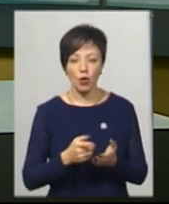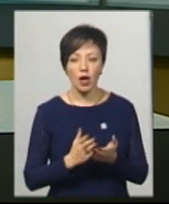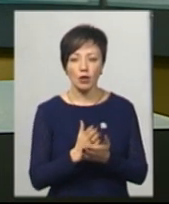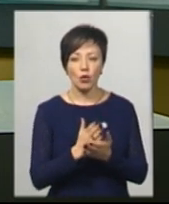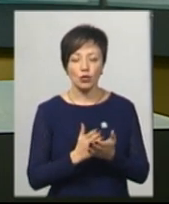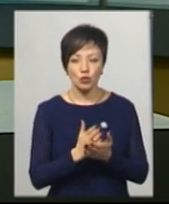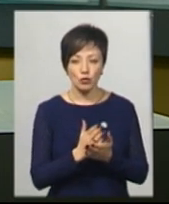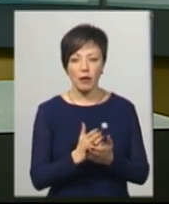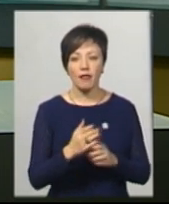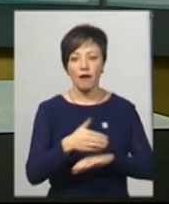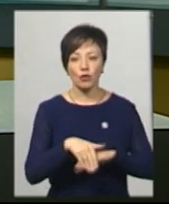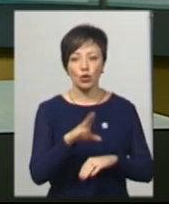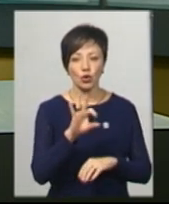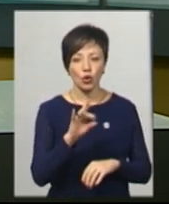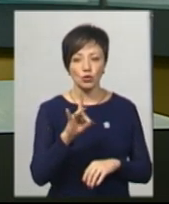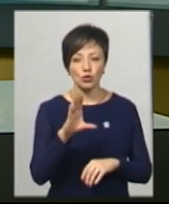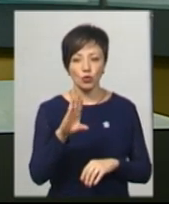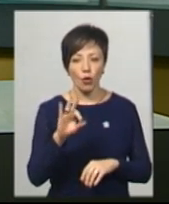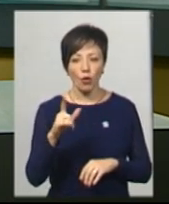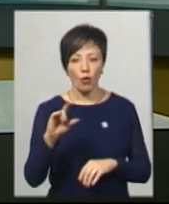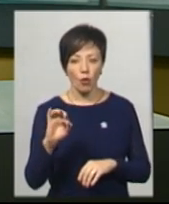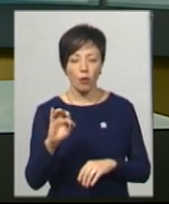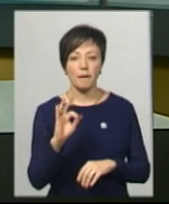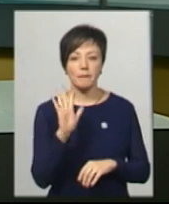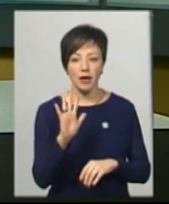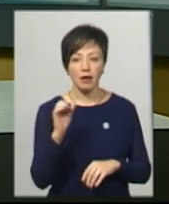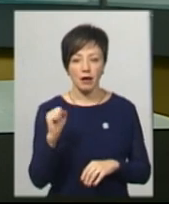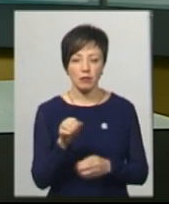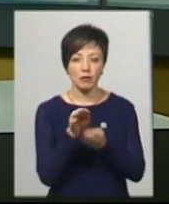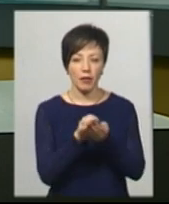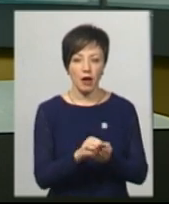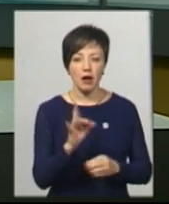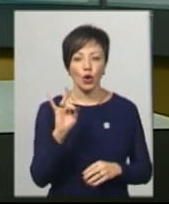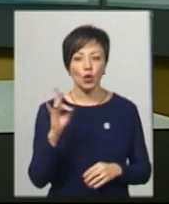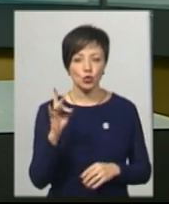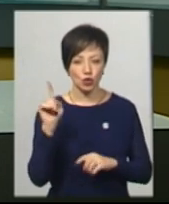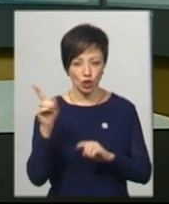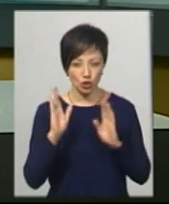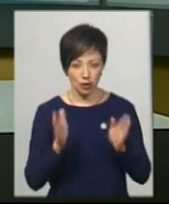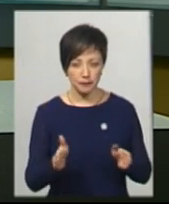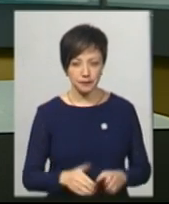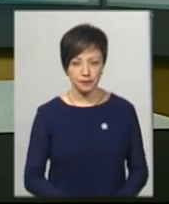служби на вулиці Толстого, 5А. Медика поховають на кладовище в мікрорайоні Ружична.